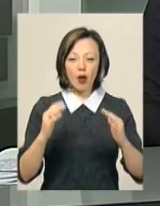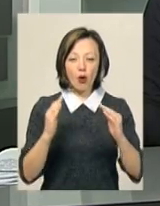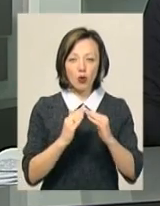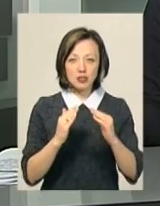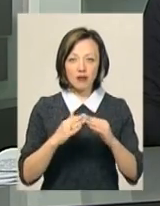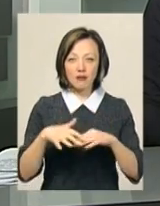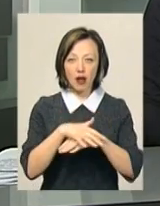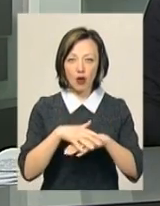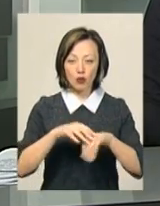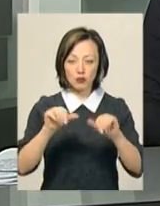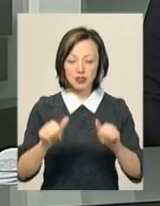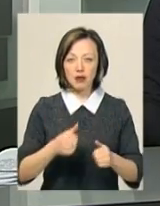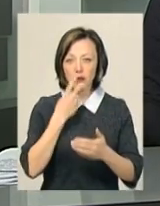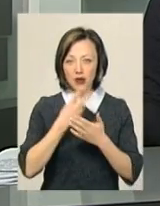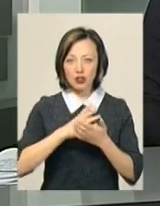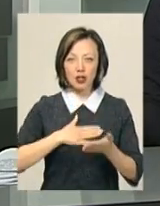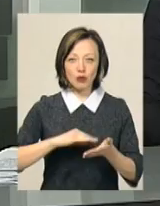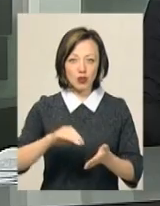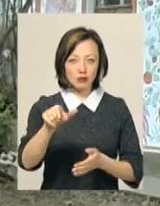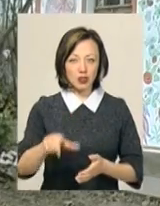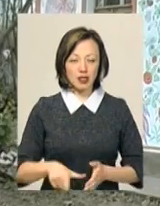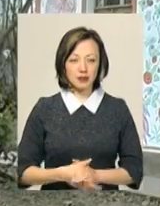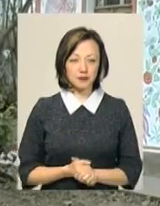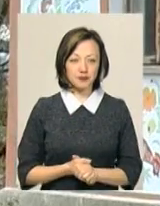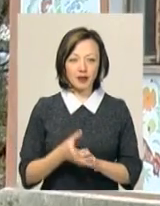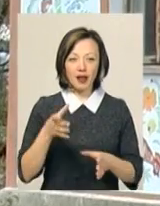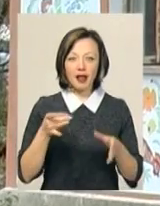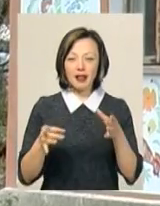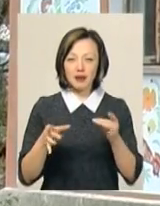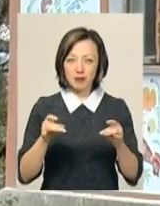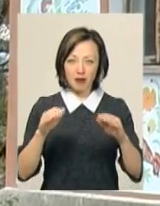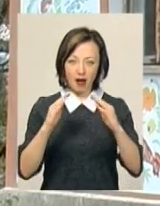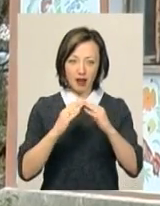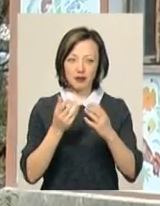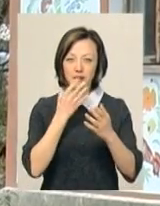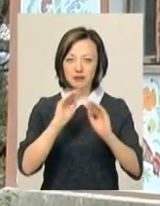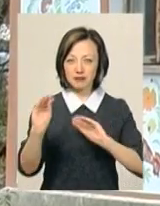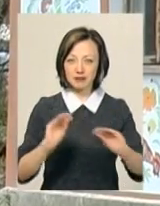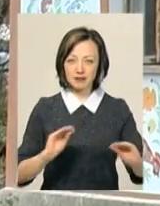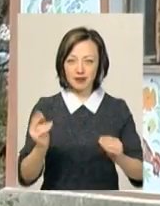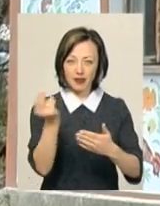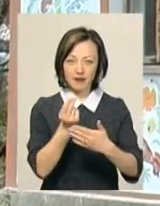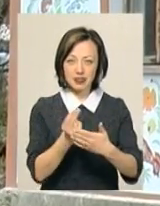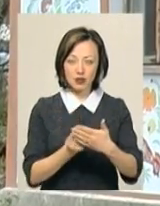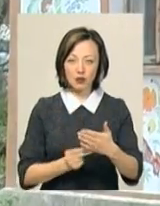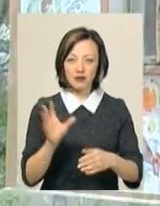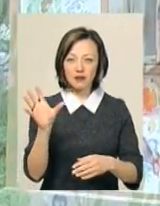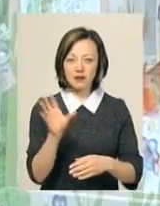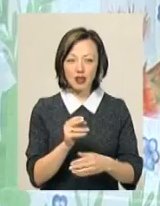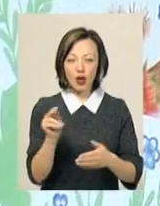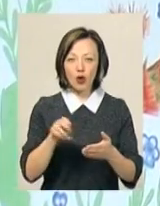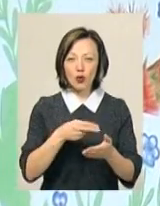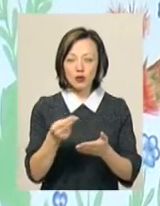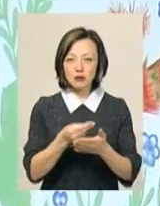українському народному стилі бачила Світлана Порубок. Глинобитна хата ззовні прикрашена декоративними візерунками. Усе розписував